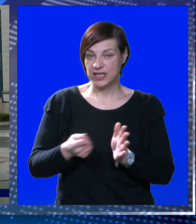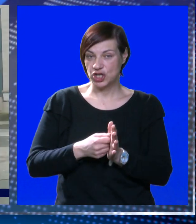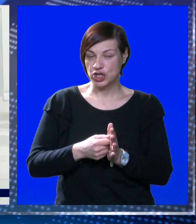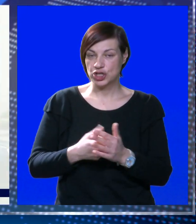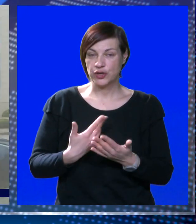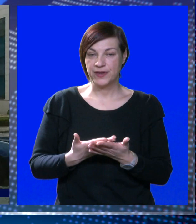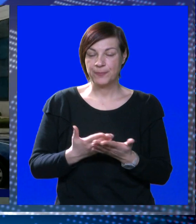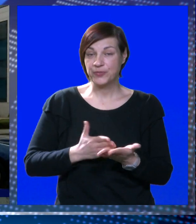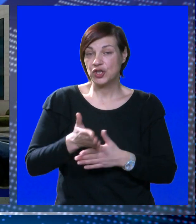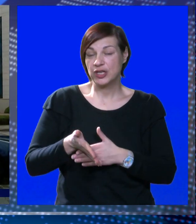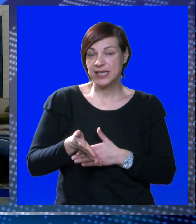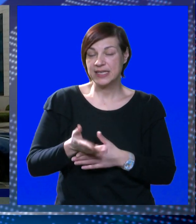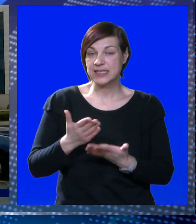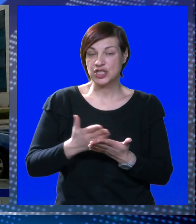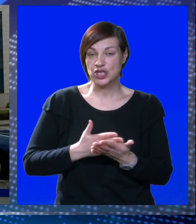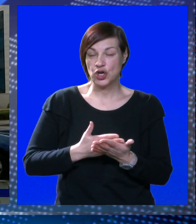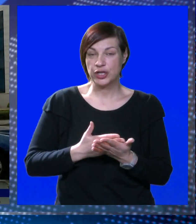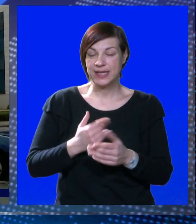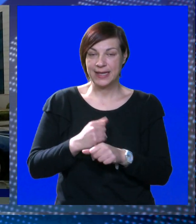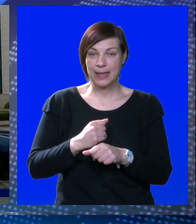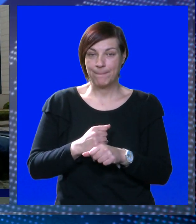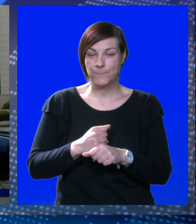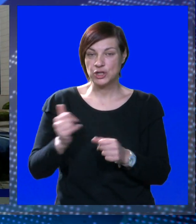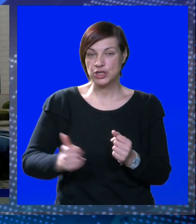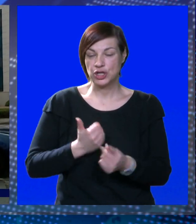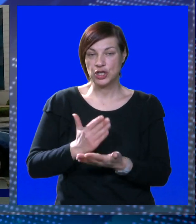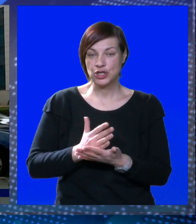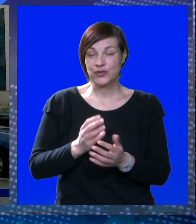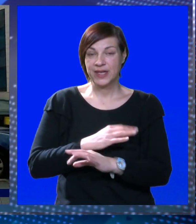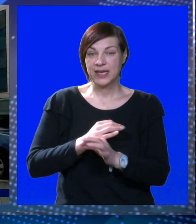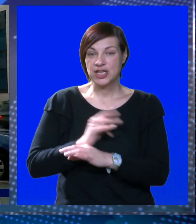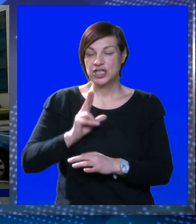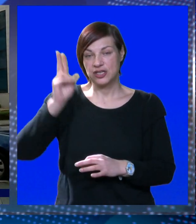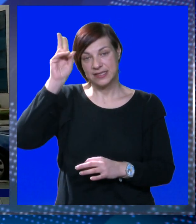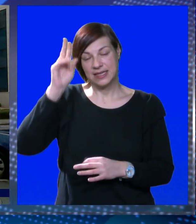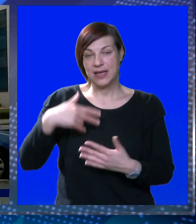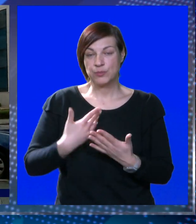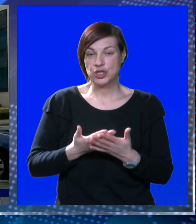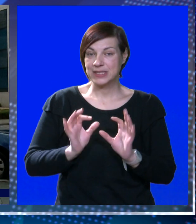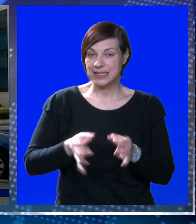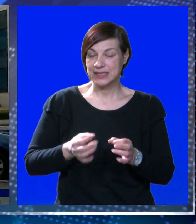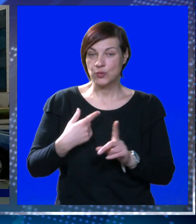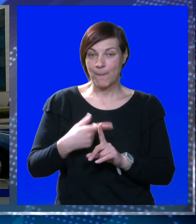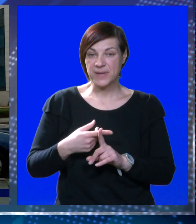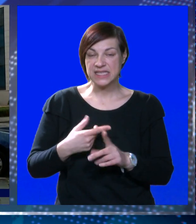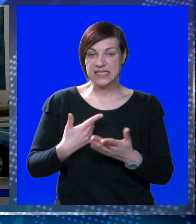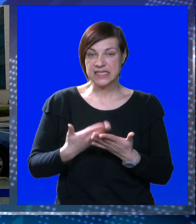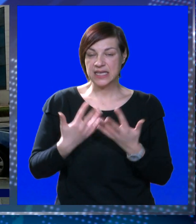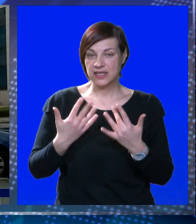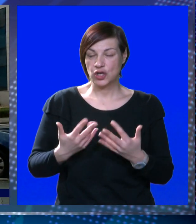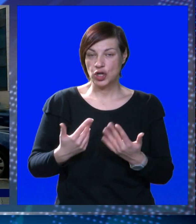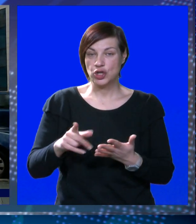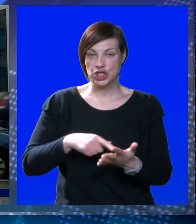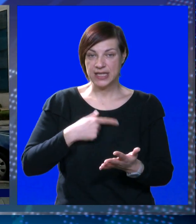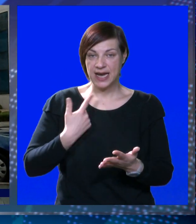konačnici troškovi. Dok on ne izađe i ne odradi ovaj svoj dio posla, još uvijek se nažalost ne može sa određenom dozom sigurnosti precizirati